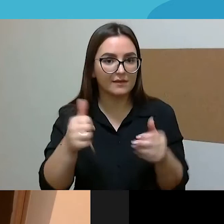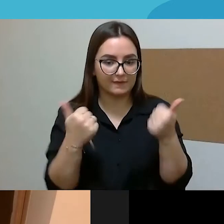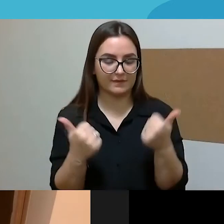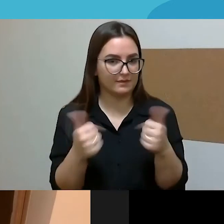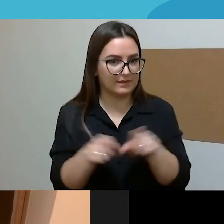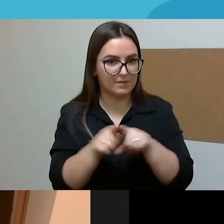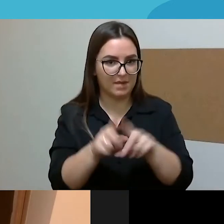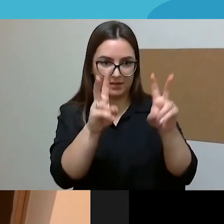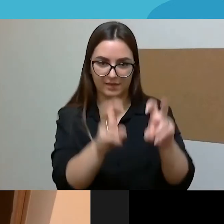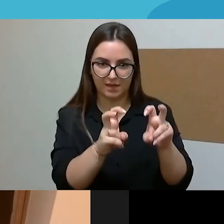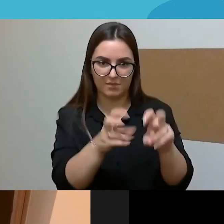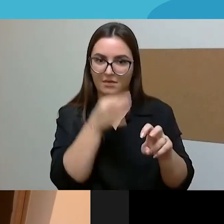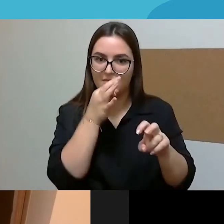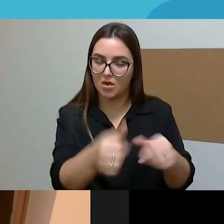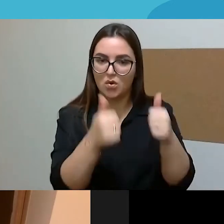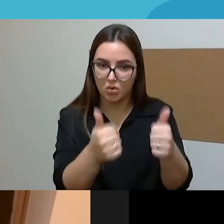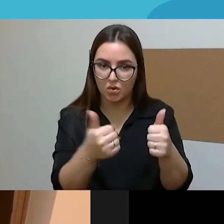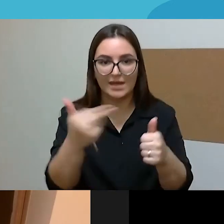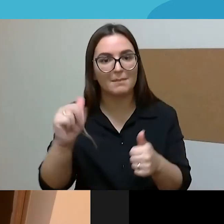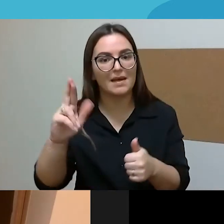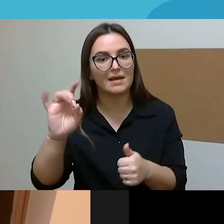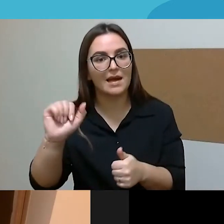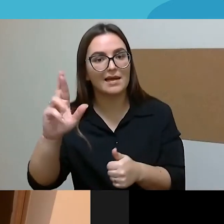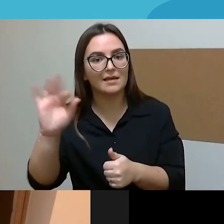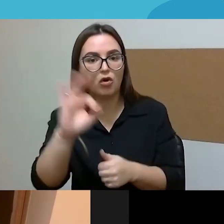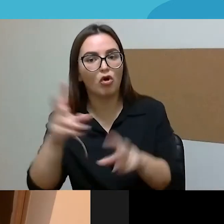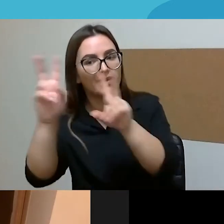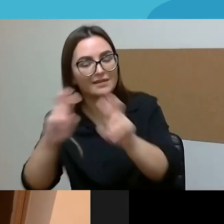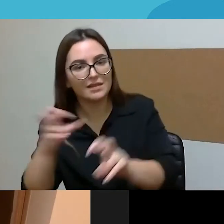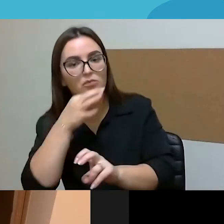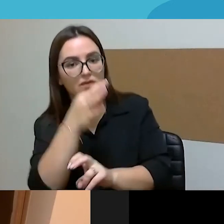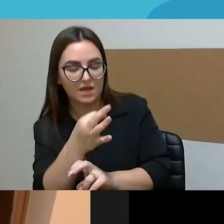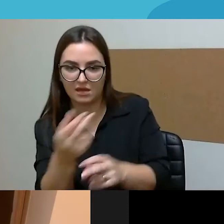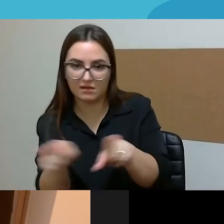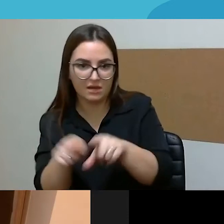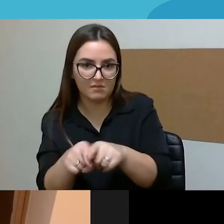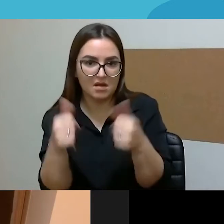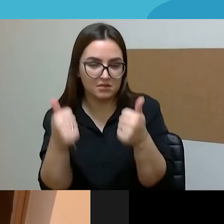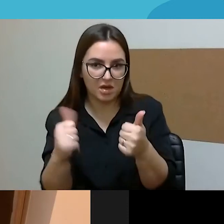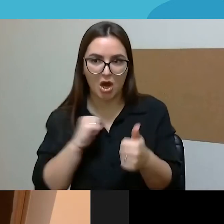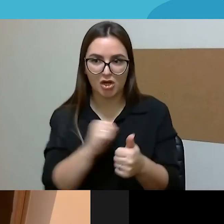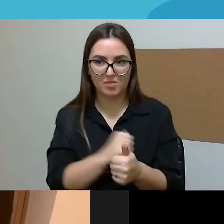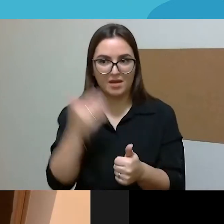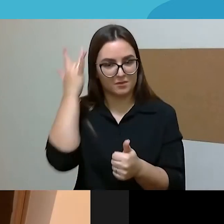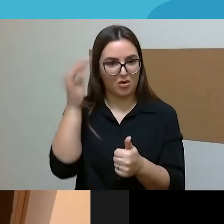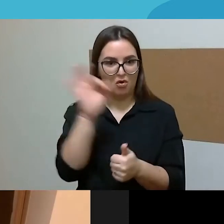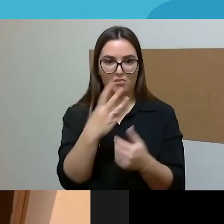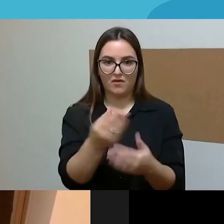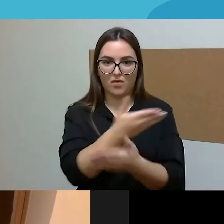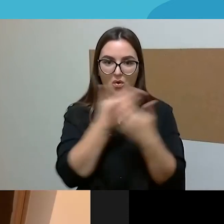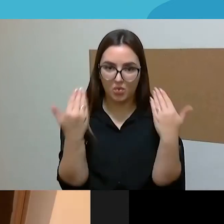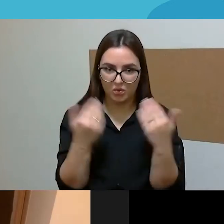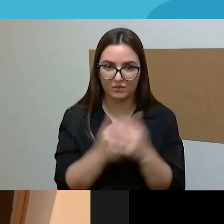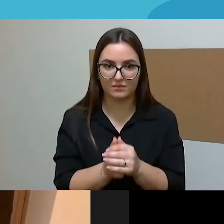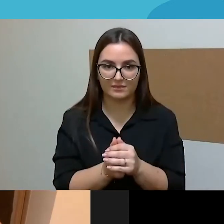palėtėt. Ir Margaritos minėti tyrimai, aš net susimaščiau čia šitoj vietoj, koks įvaizdis yra formuojamas ir